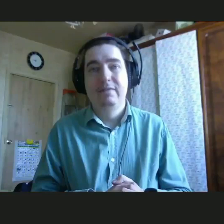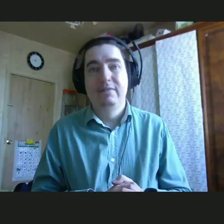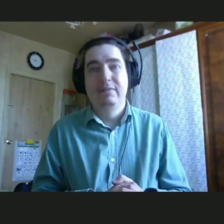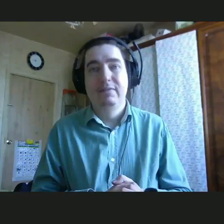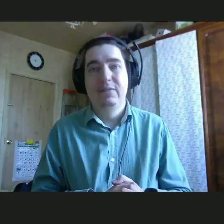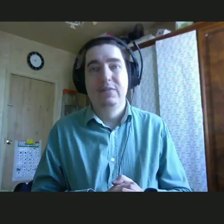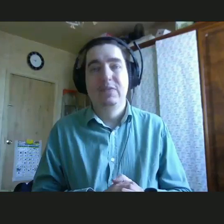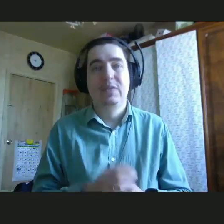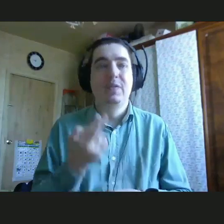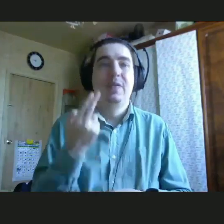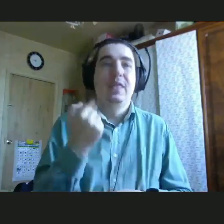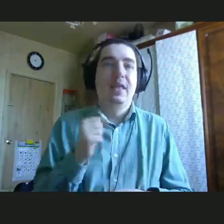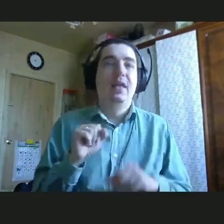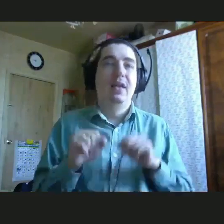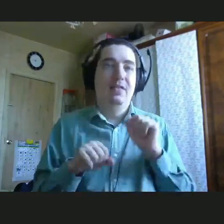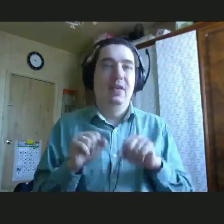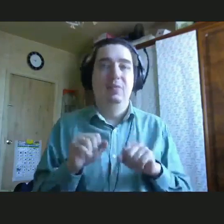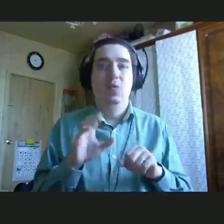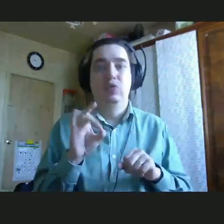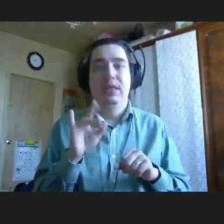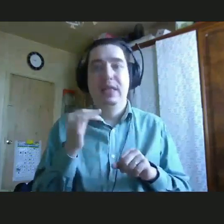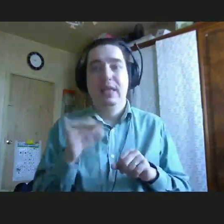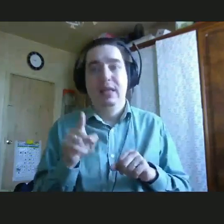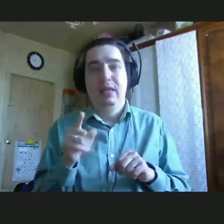Да, возможно, Сергей, возможно.